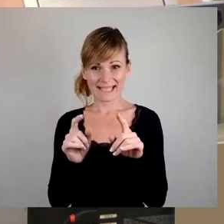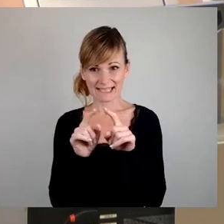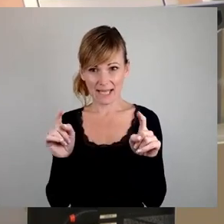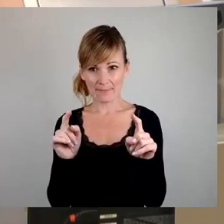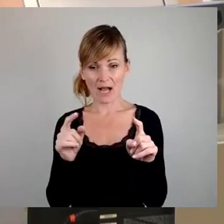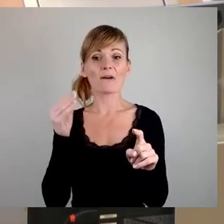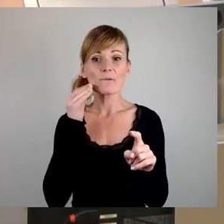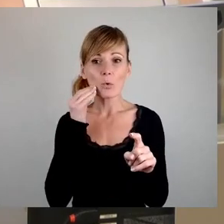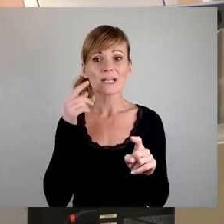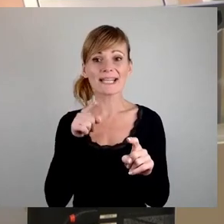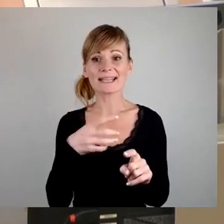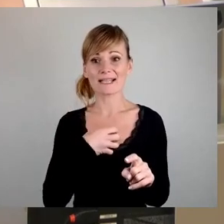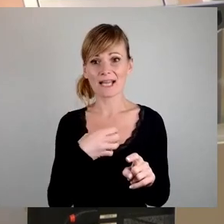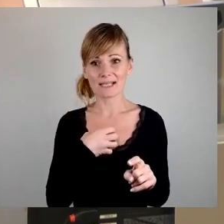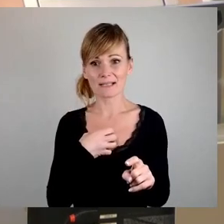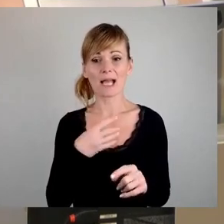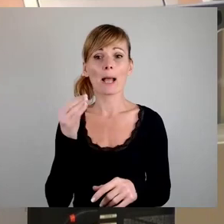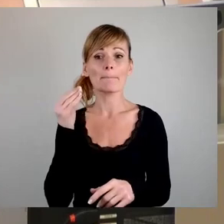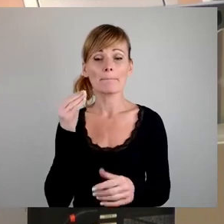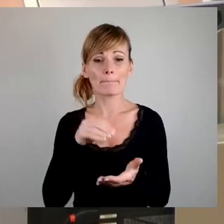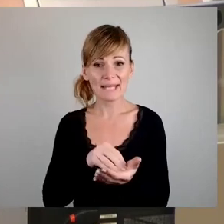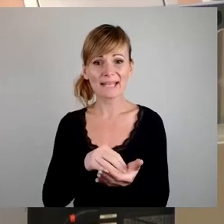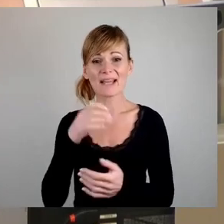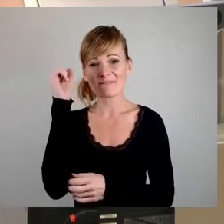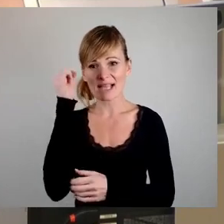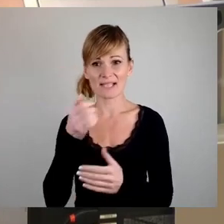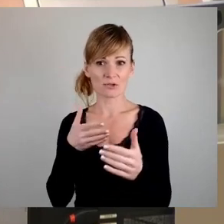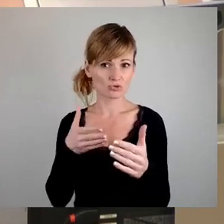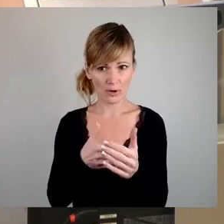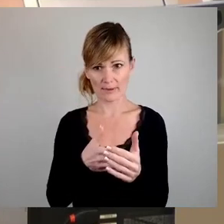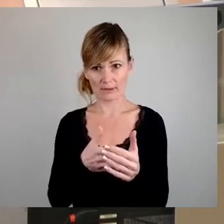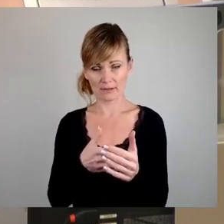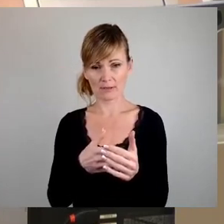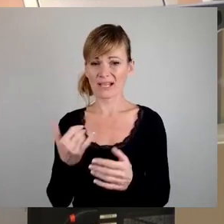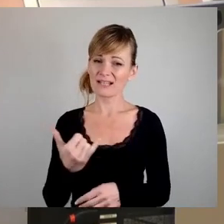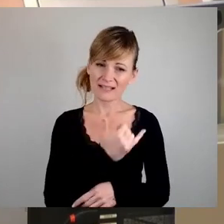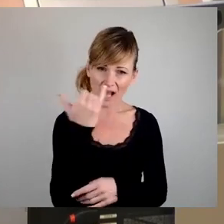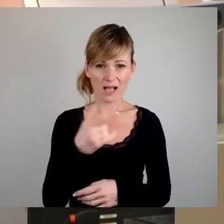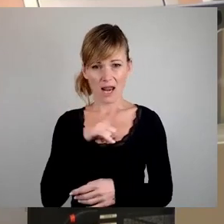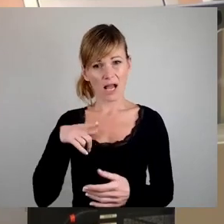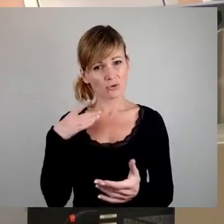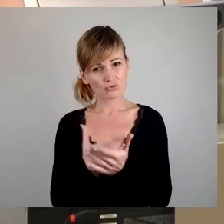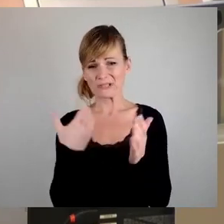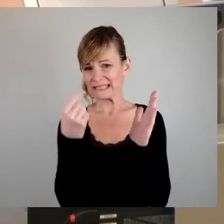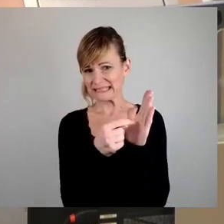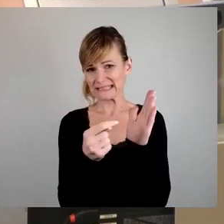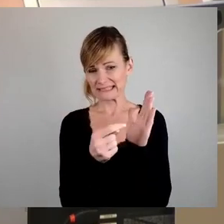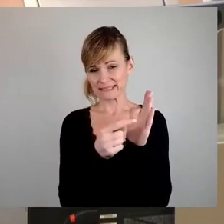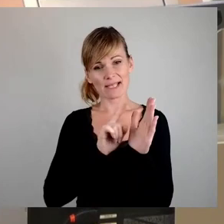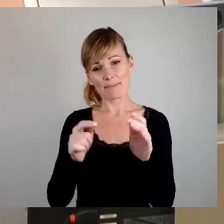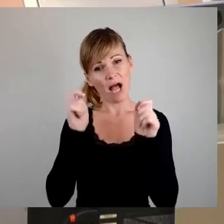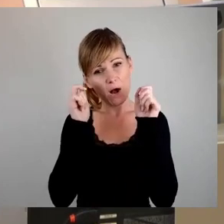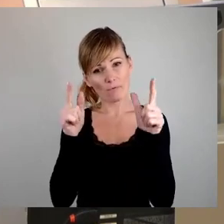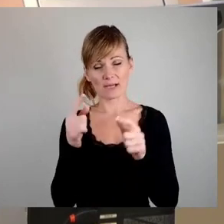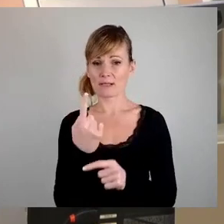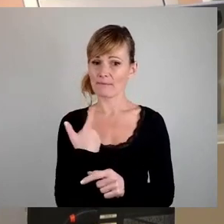Dresden, Mietenwahnsinn stoppen, seit Jahren auf der Agenda halten und darauf aufmerksam machen, dass wir viel zu tun haben